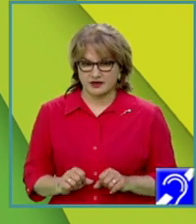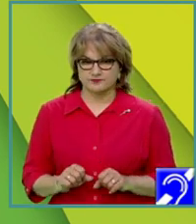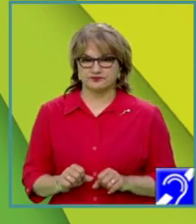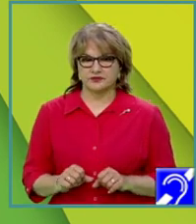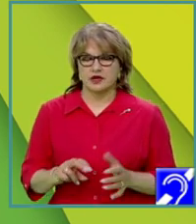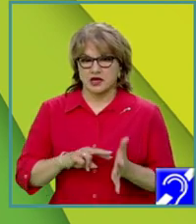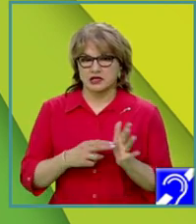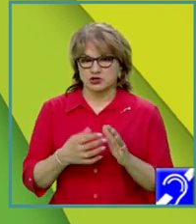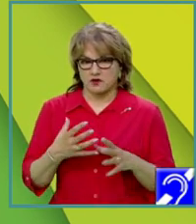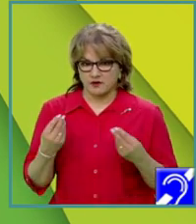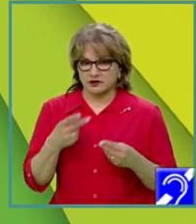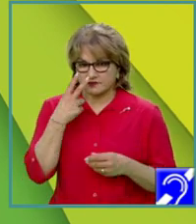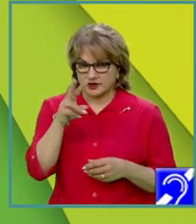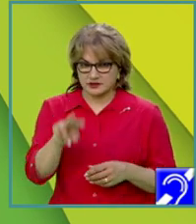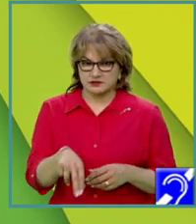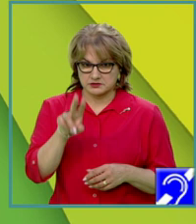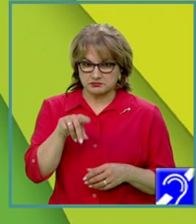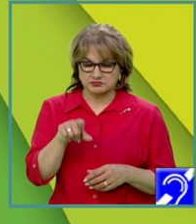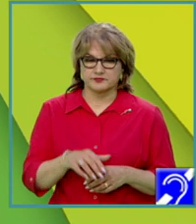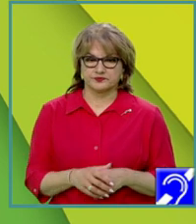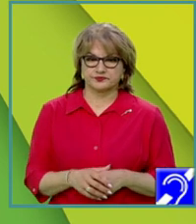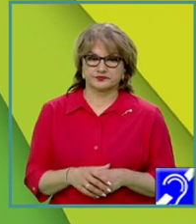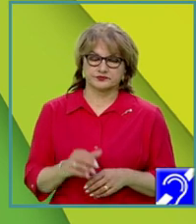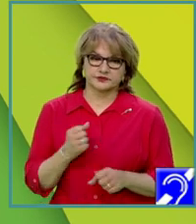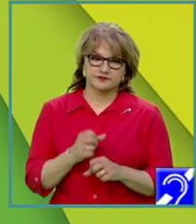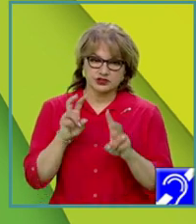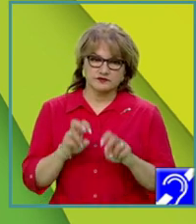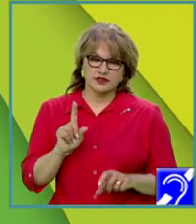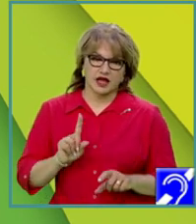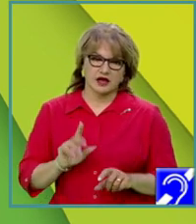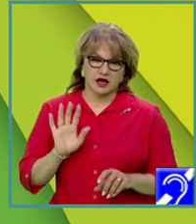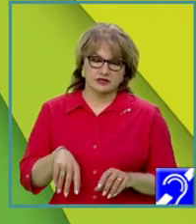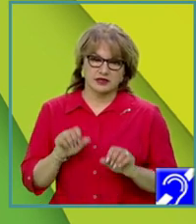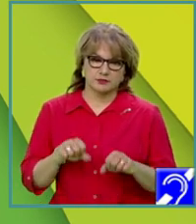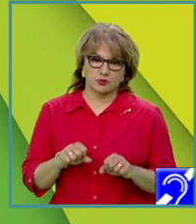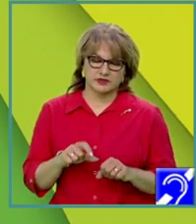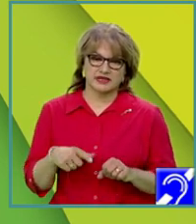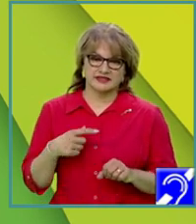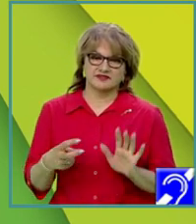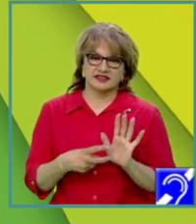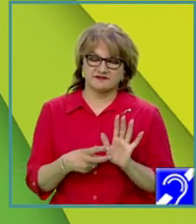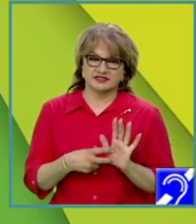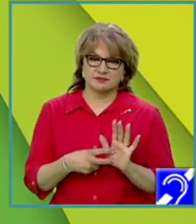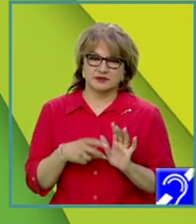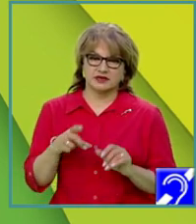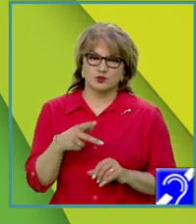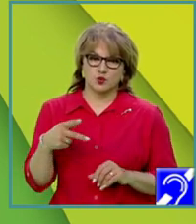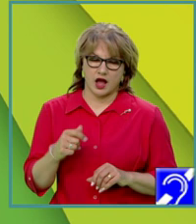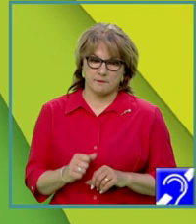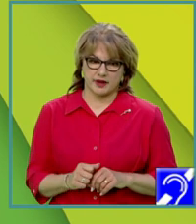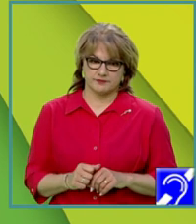citită din fișier, se verifică dacă îndeplinește proprietatea de a fi divizibilă cu valoarea k.